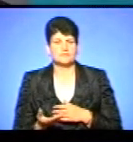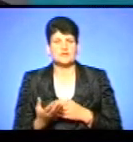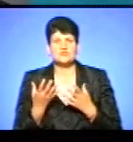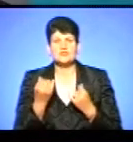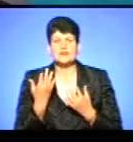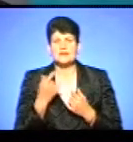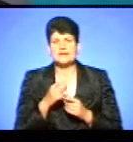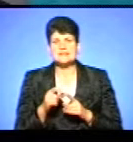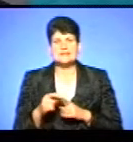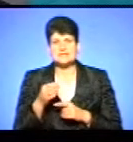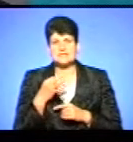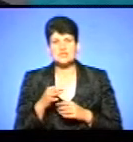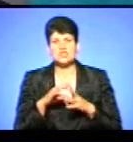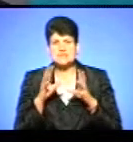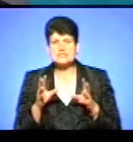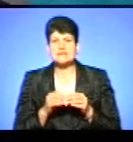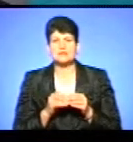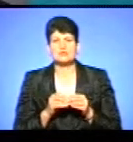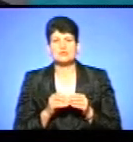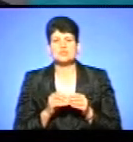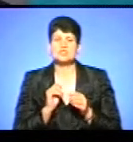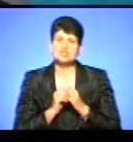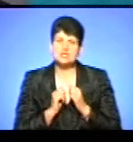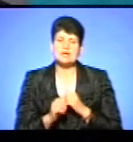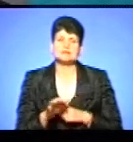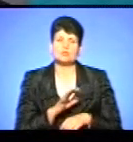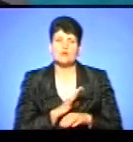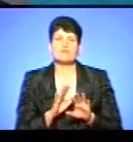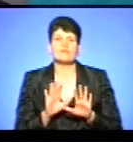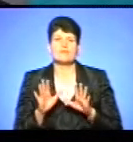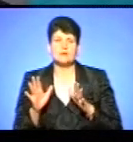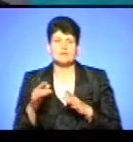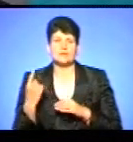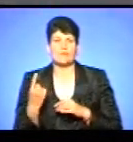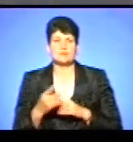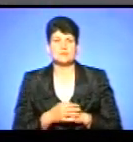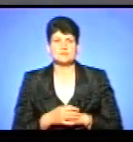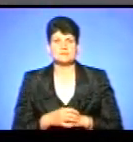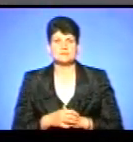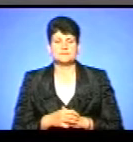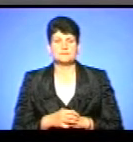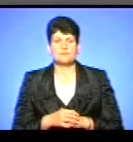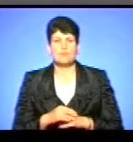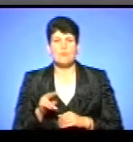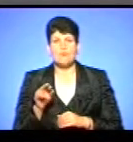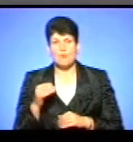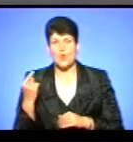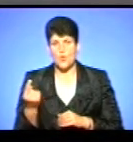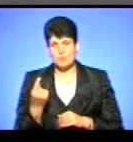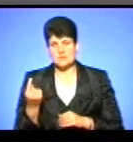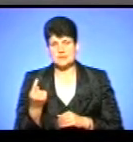кілька слів скажіть нам, будь ласка, загалом. Чи часто бувають такі випадки по області? По області,